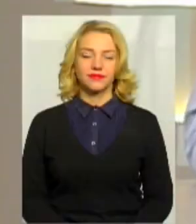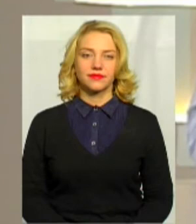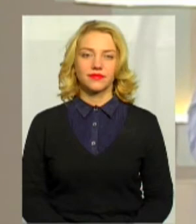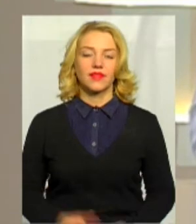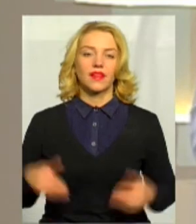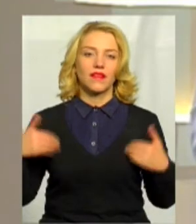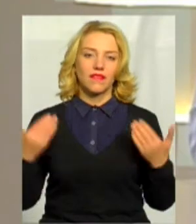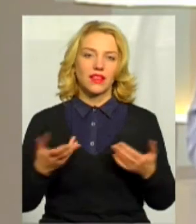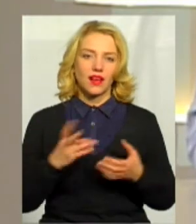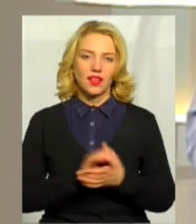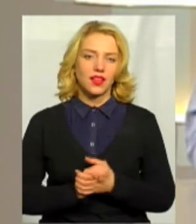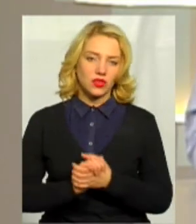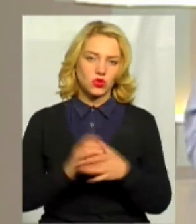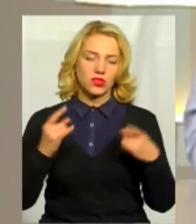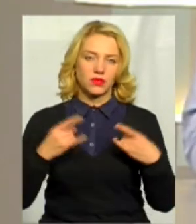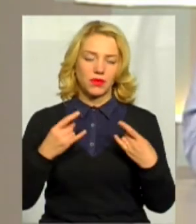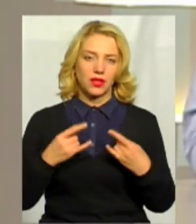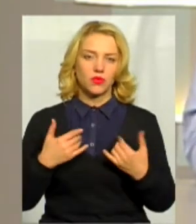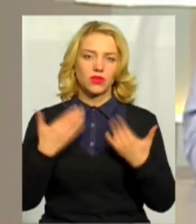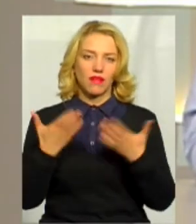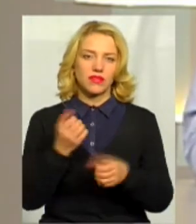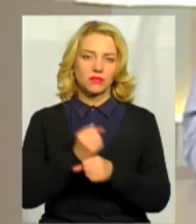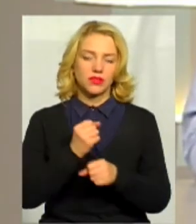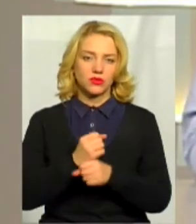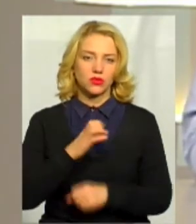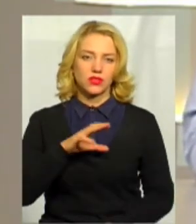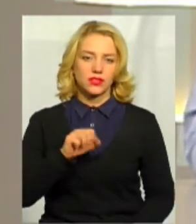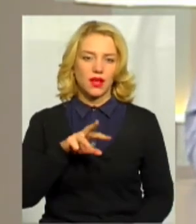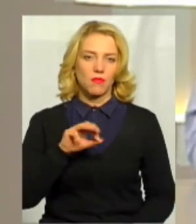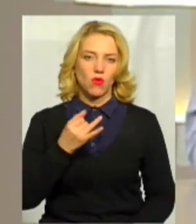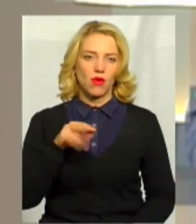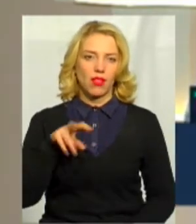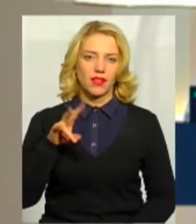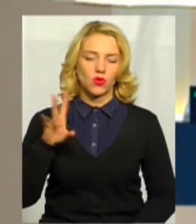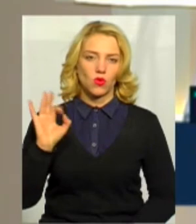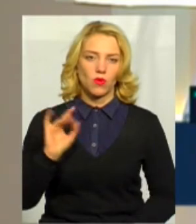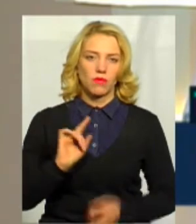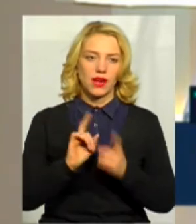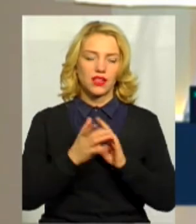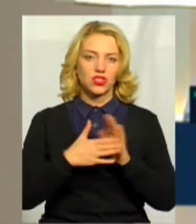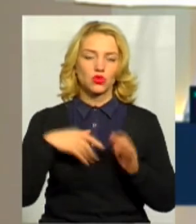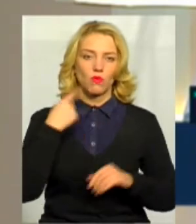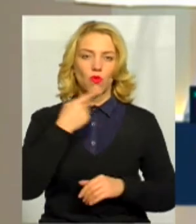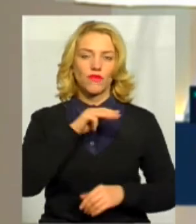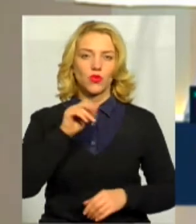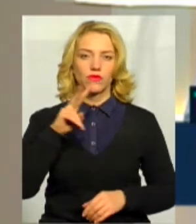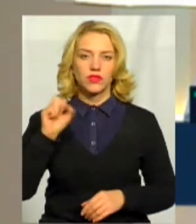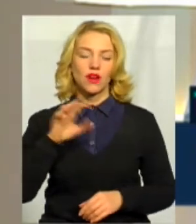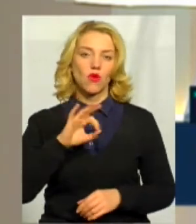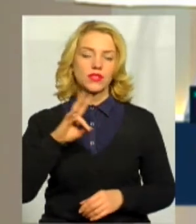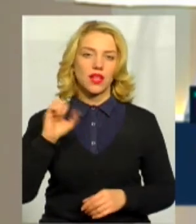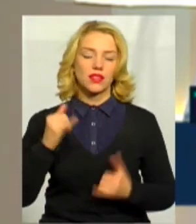Вітаю на Суспільному. У студії ведуча Алла Самойленко на жестову мову перекладає Оксана Фіновська.